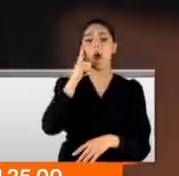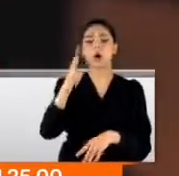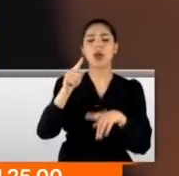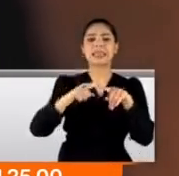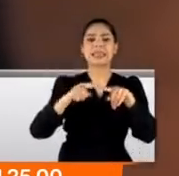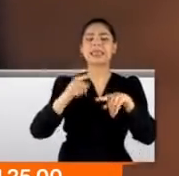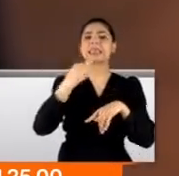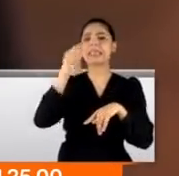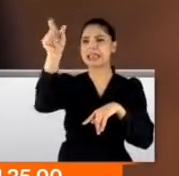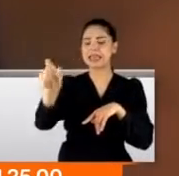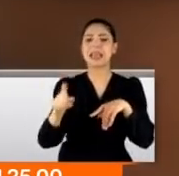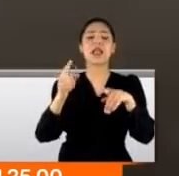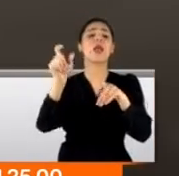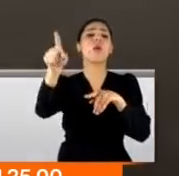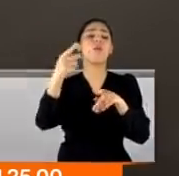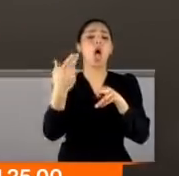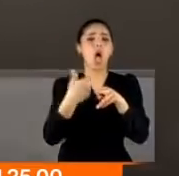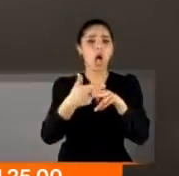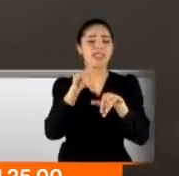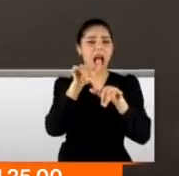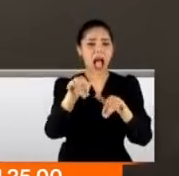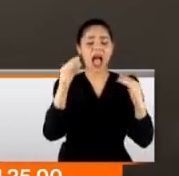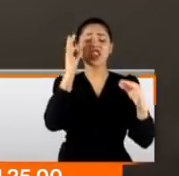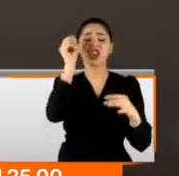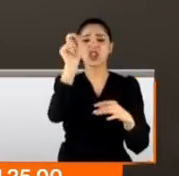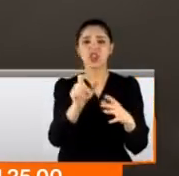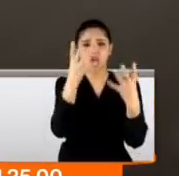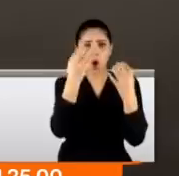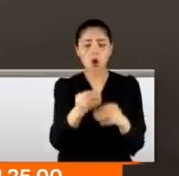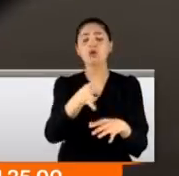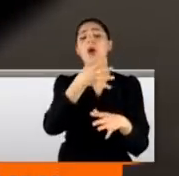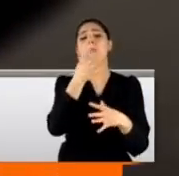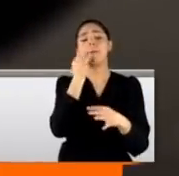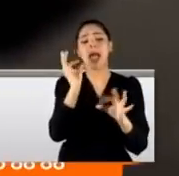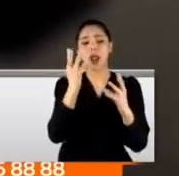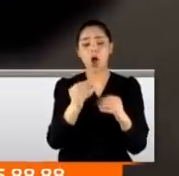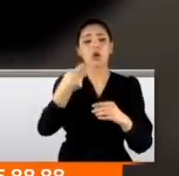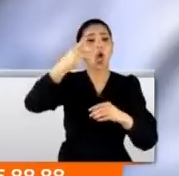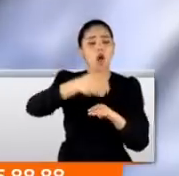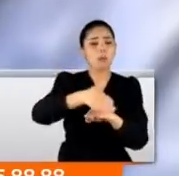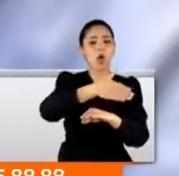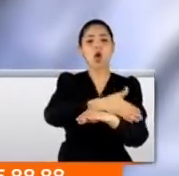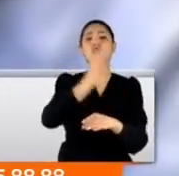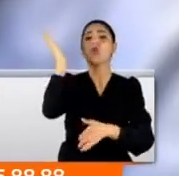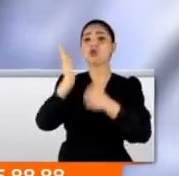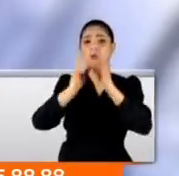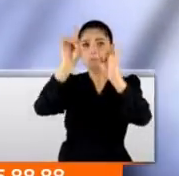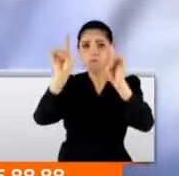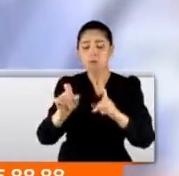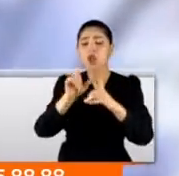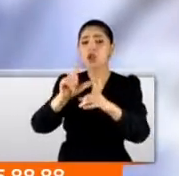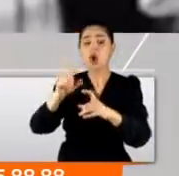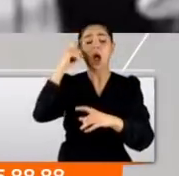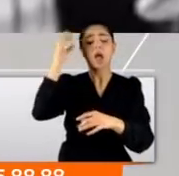arasından alınan örnekle sperm örneklerinin aynı kişiye ait olduğunu belirlemiş. Aleyna Çakır ölümünden önce şiddet mi gördü sorusu